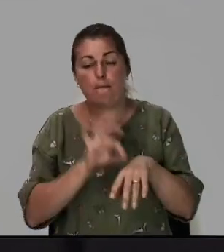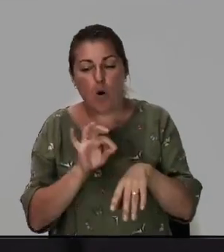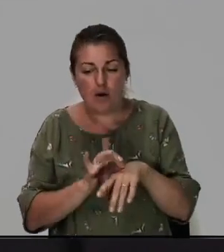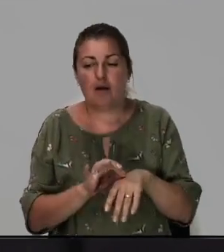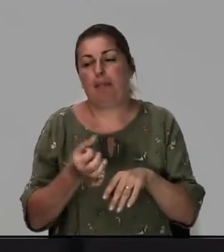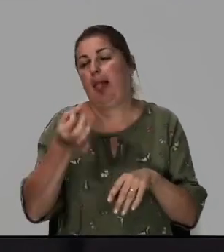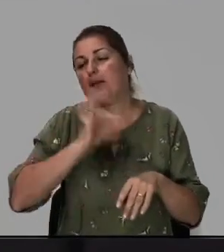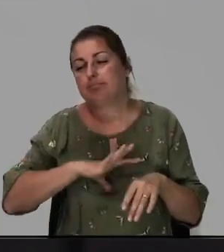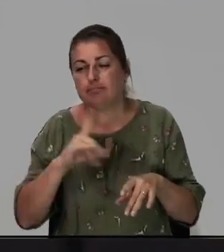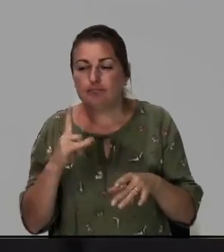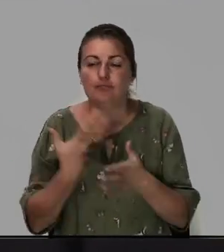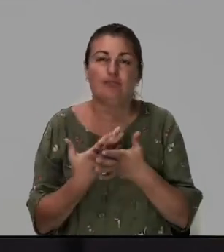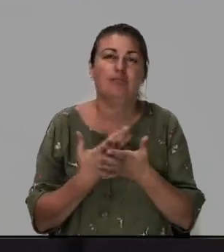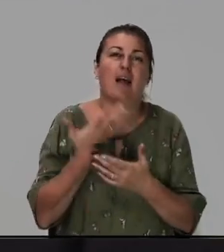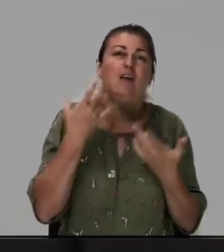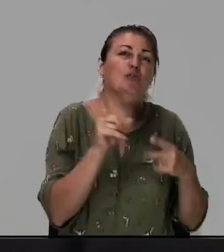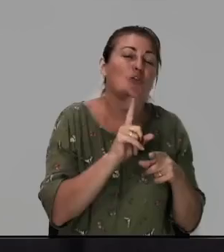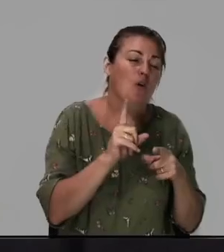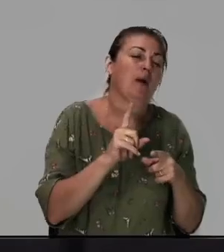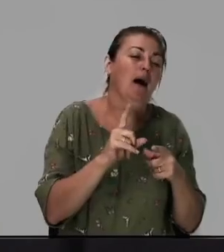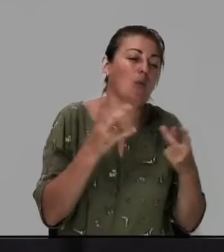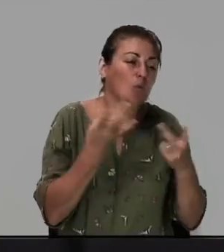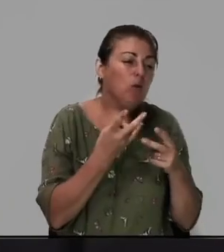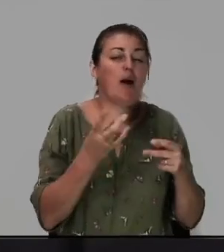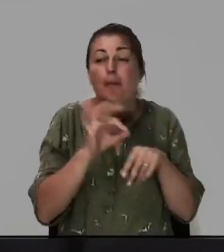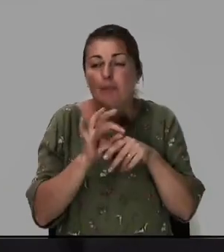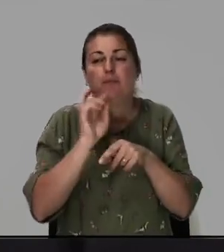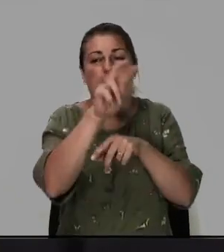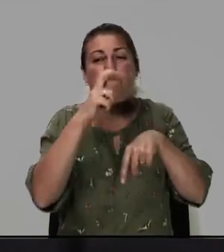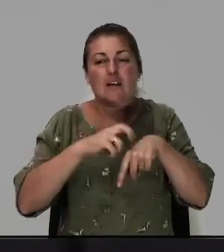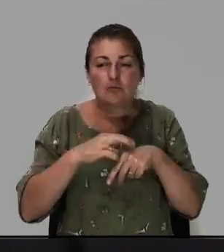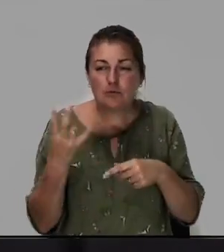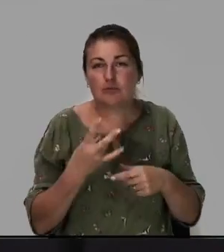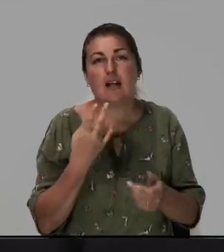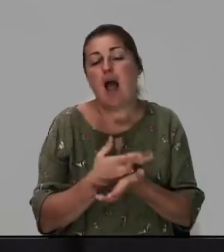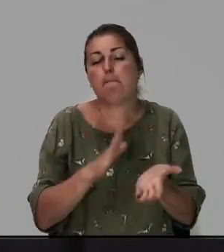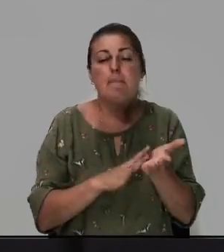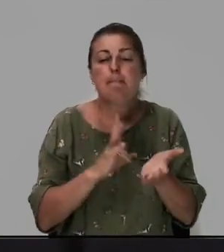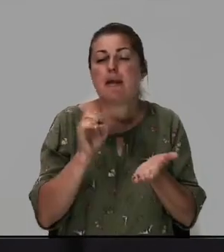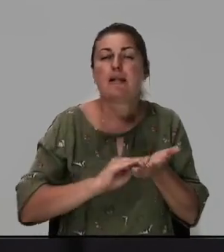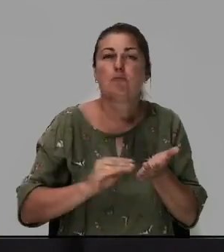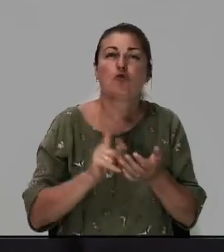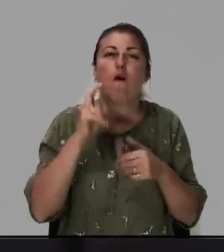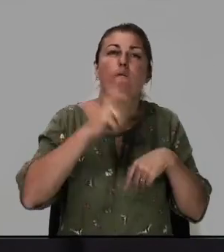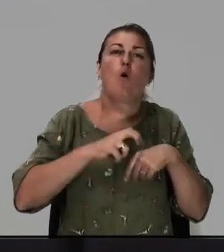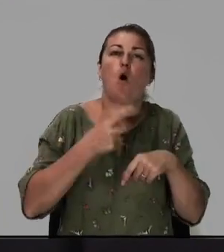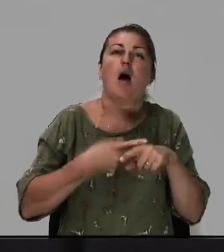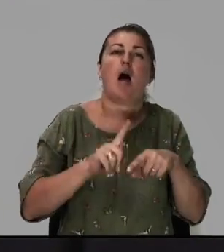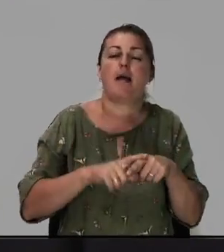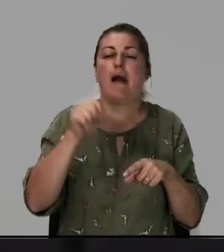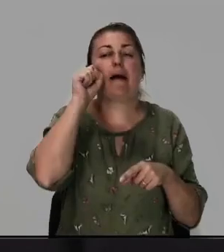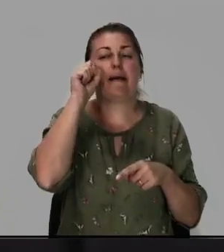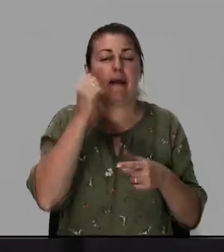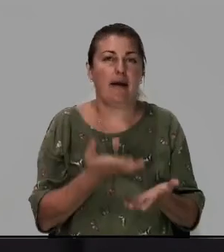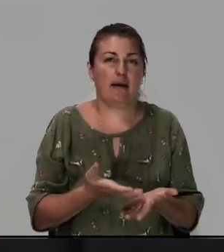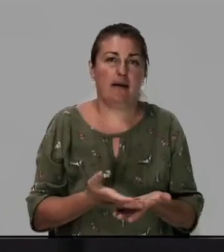там или еще что-то если что-то заболело надо к доктору и Библии не написано что доктор это грех